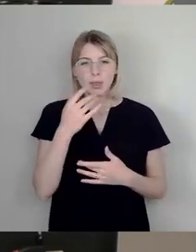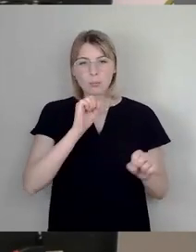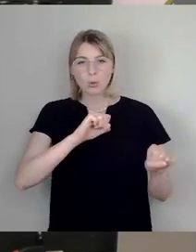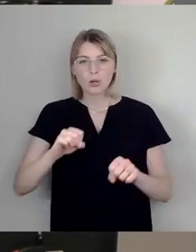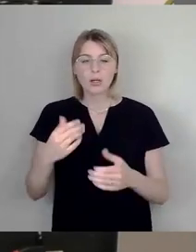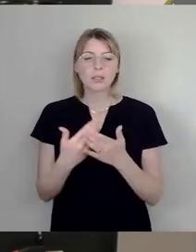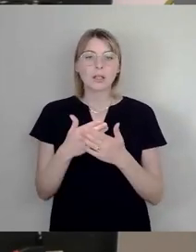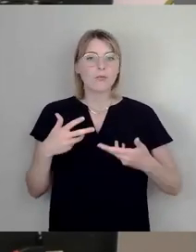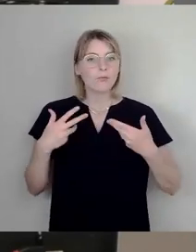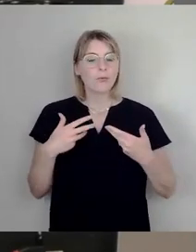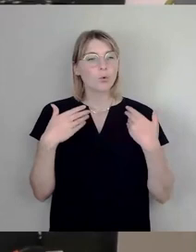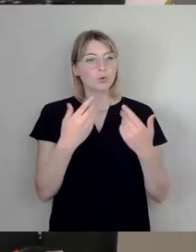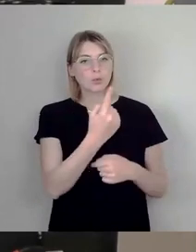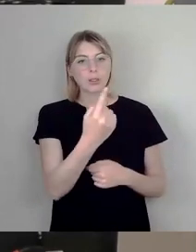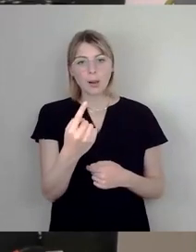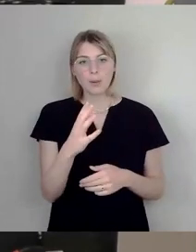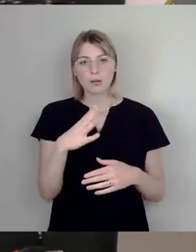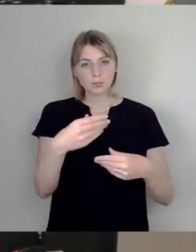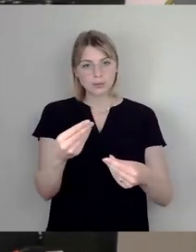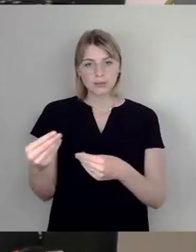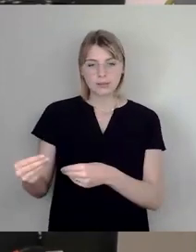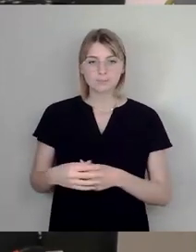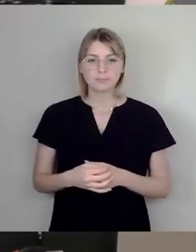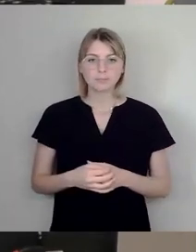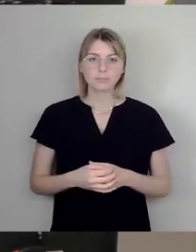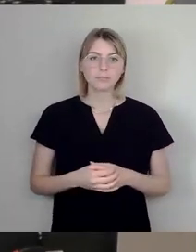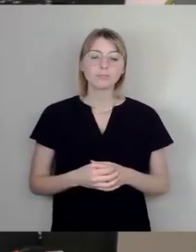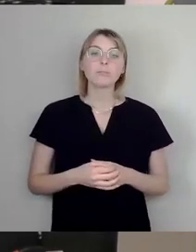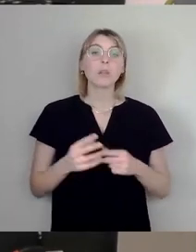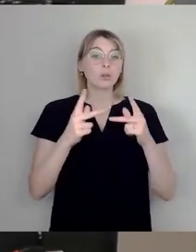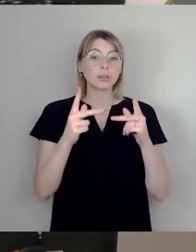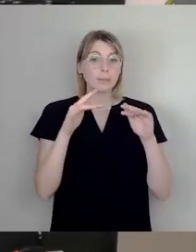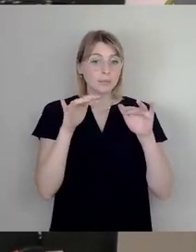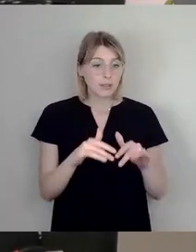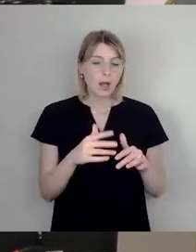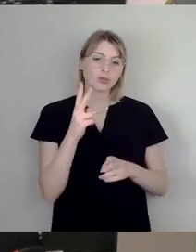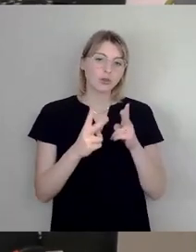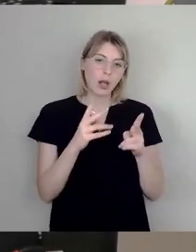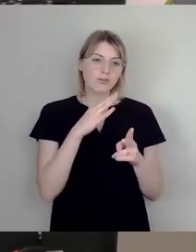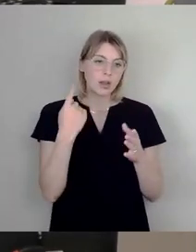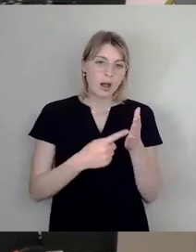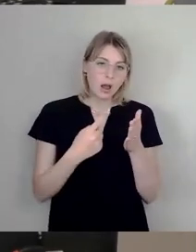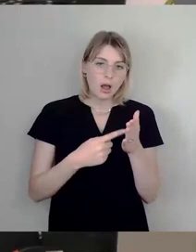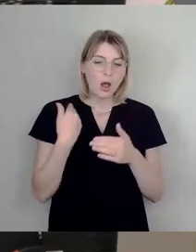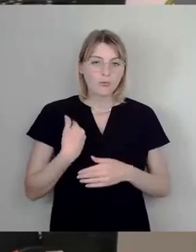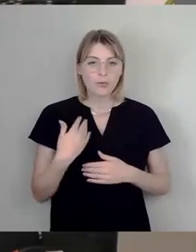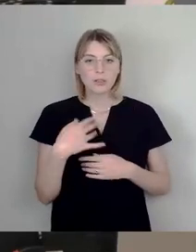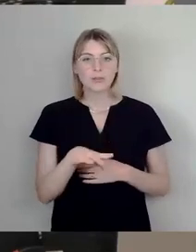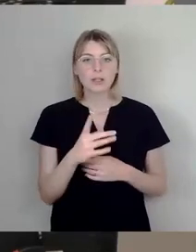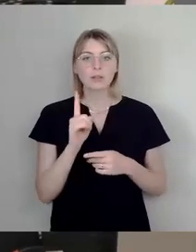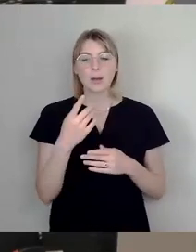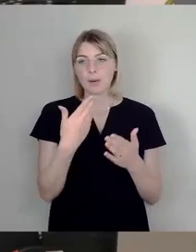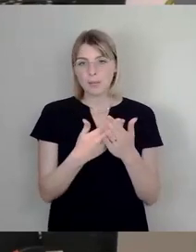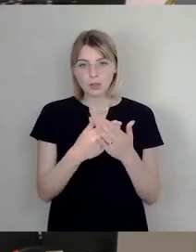Akteure einfach machen lassen. Das Konzept ist jetzt da, schade um den betriebenen Aufwand, aber mal wieder ein Beispiel, dass die Stadt definitiv kein